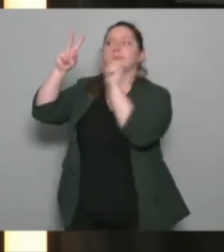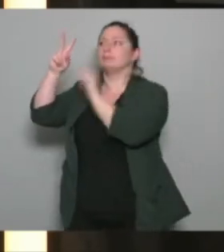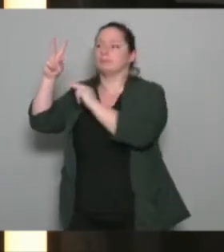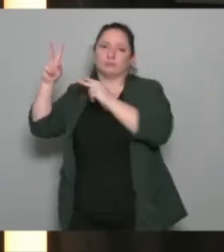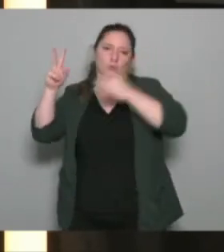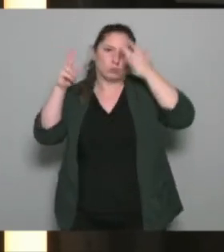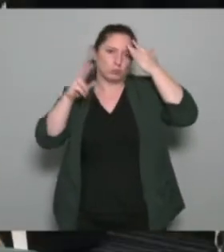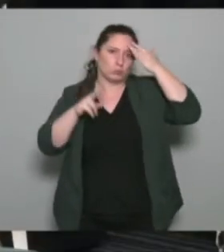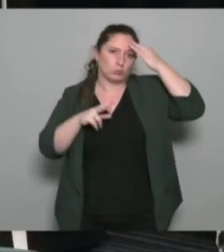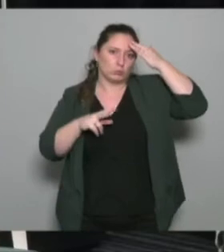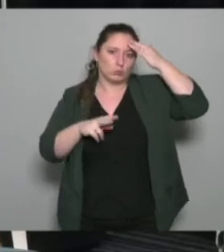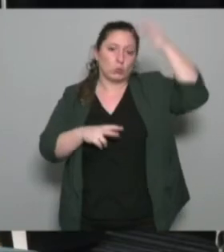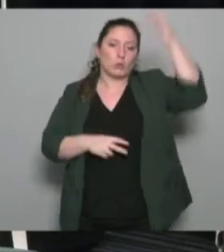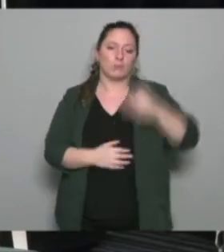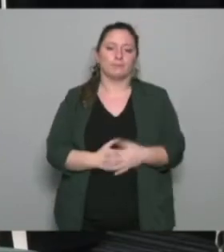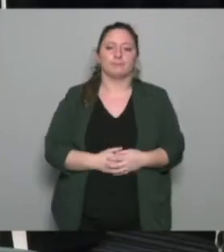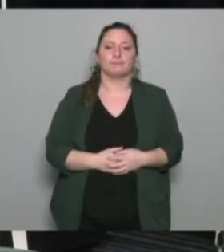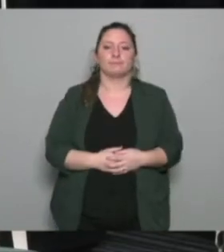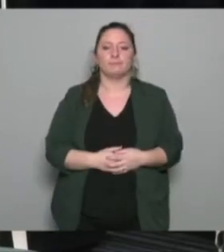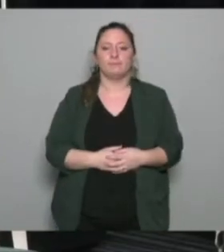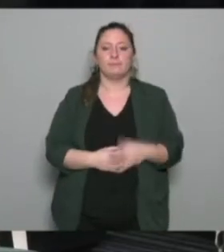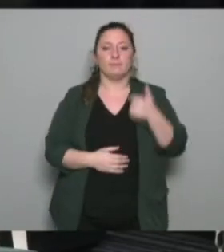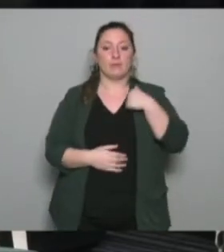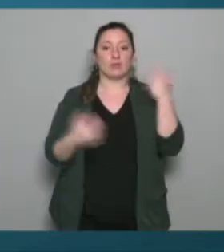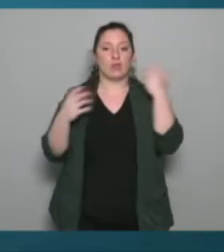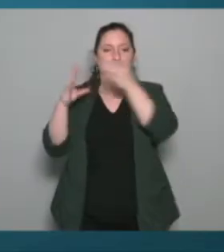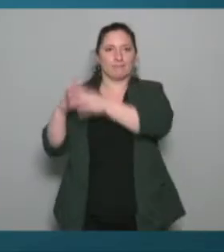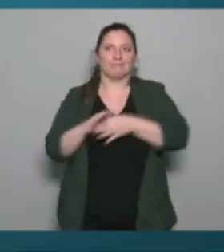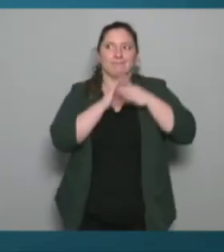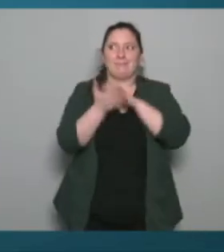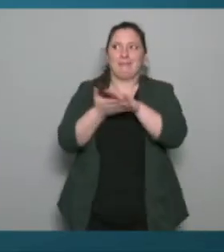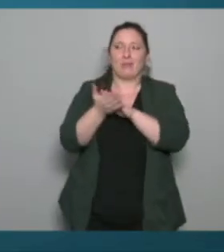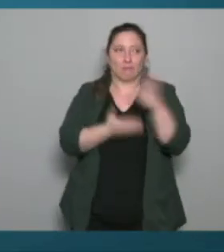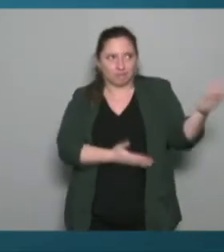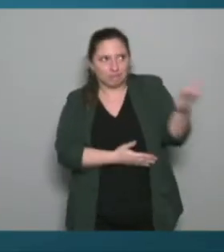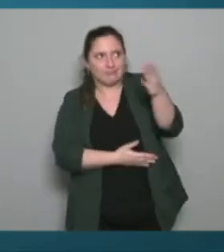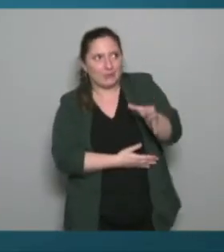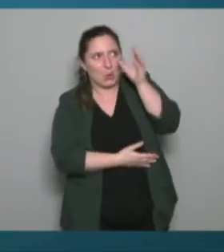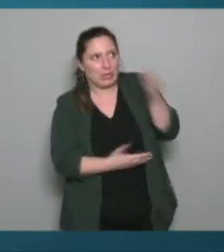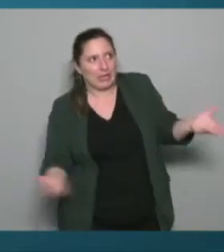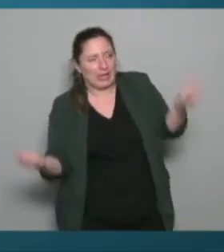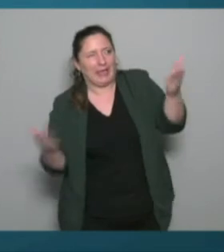oui juste pour rebondir oui je voulais rebondir pardon allez-y allez-y